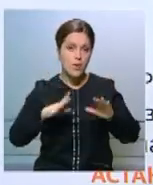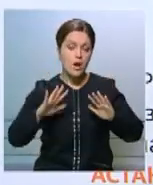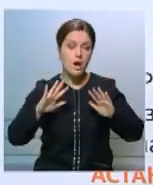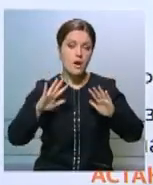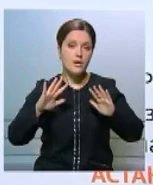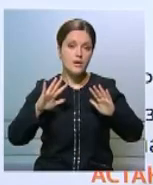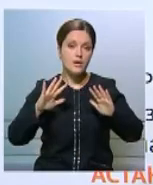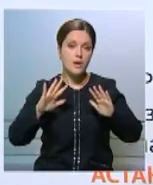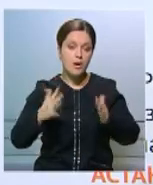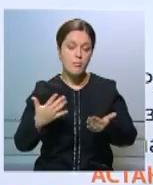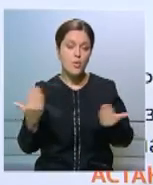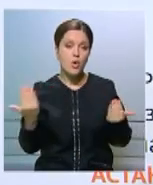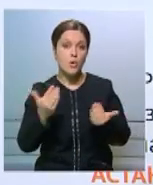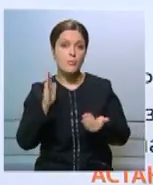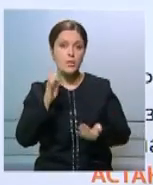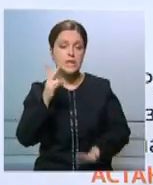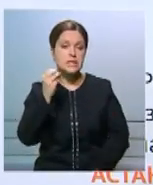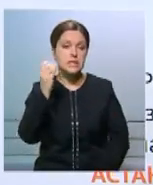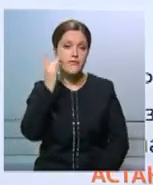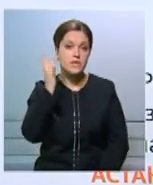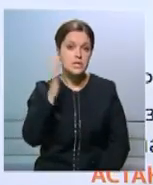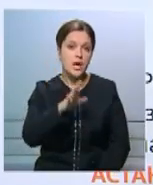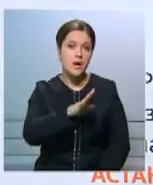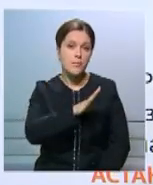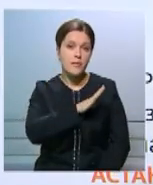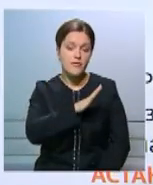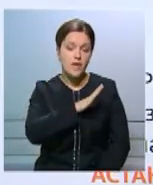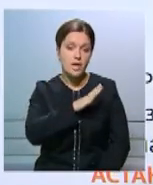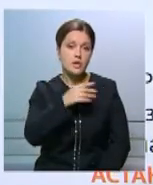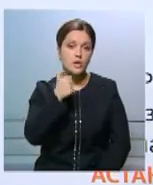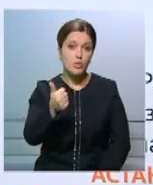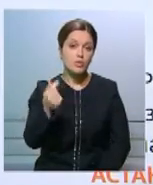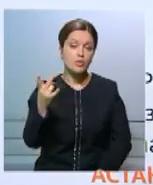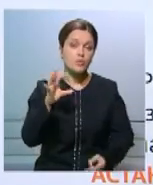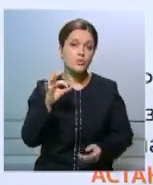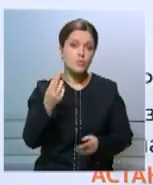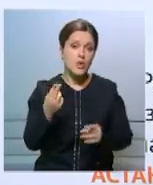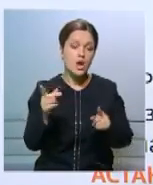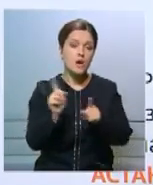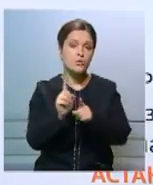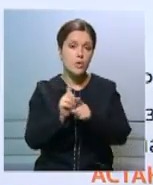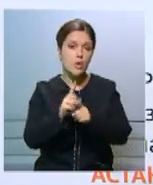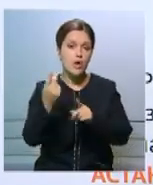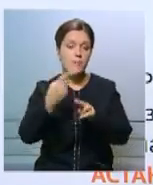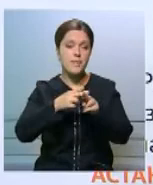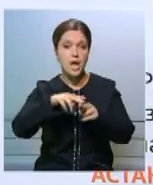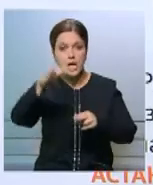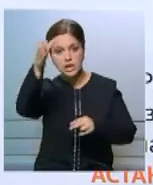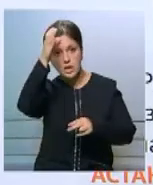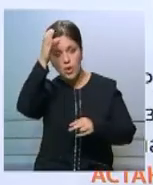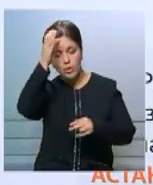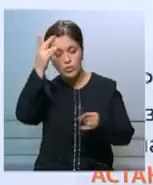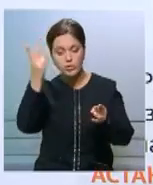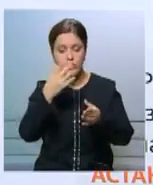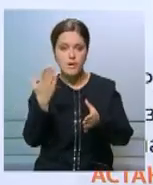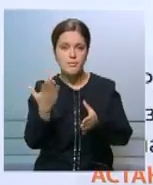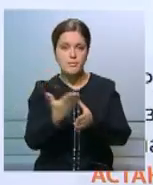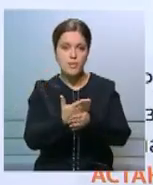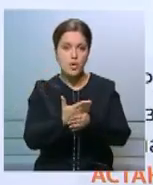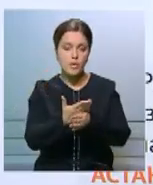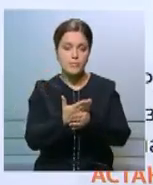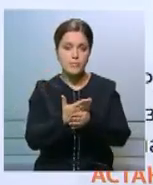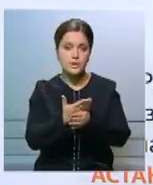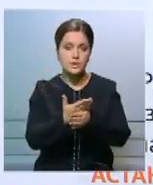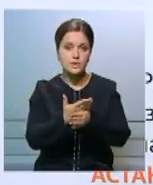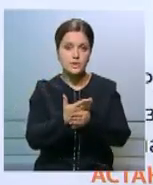намерений, которые не всегда бывают замечательными. Иногда они приводят к деструктивным результатам, и социологи должны помочь